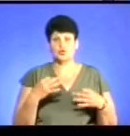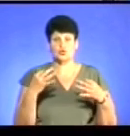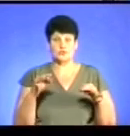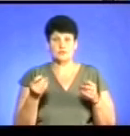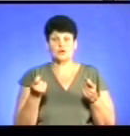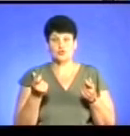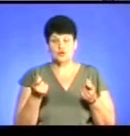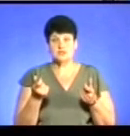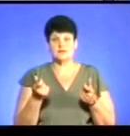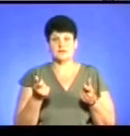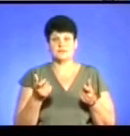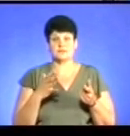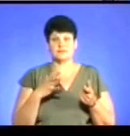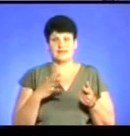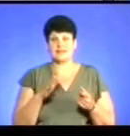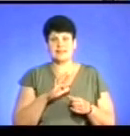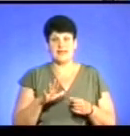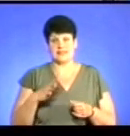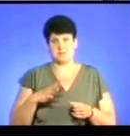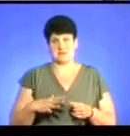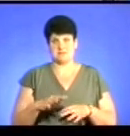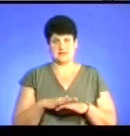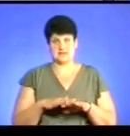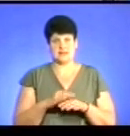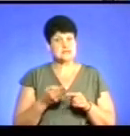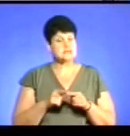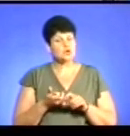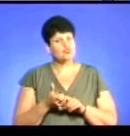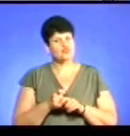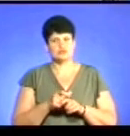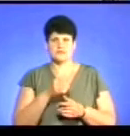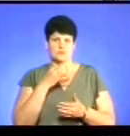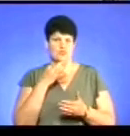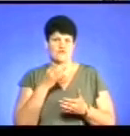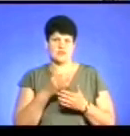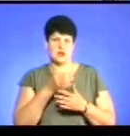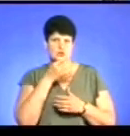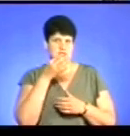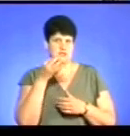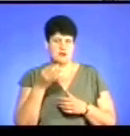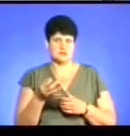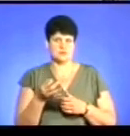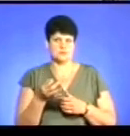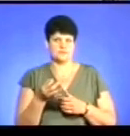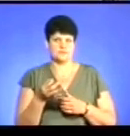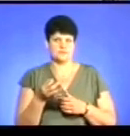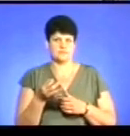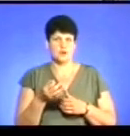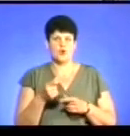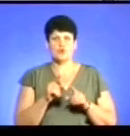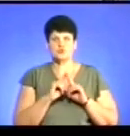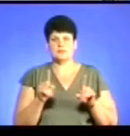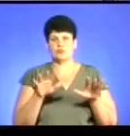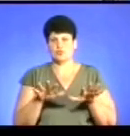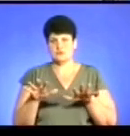утримався від висловів «нетерпимість населень». Це дуже відповідально, особливо сказано в ефірі, особливо посадовими